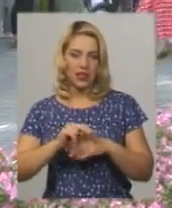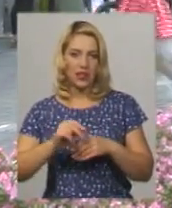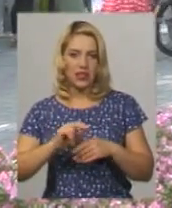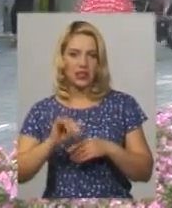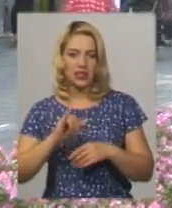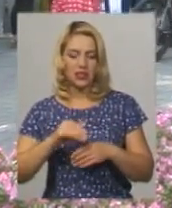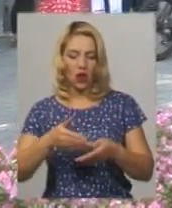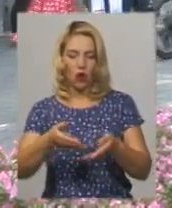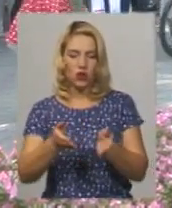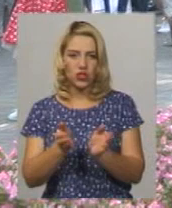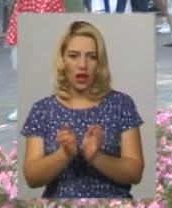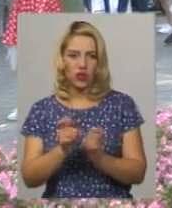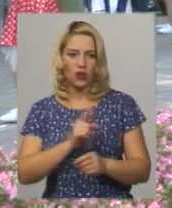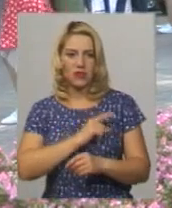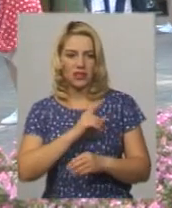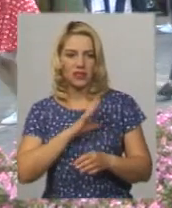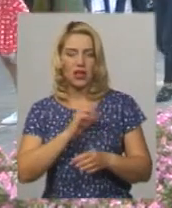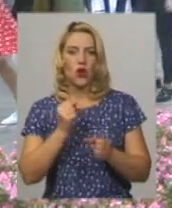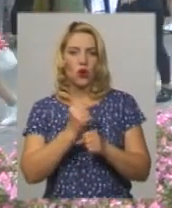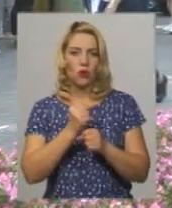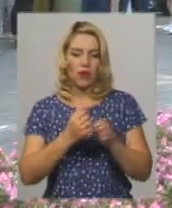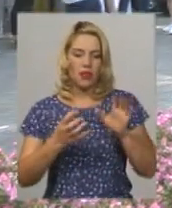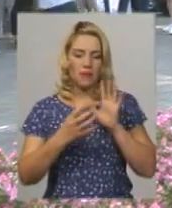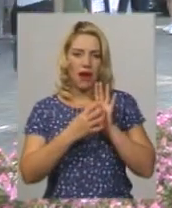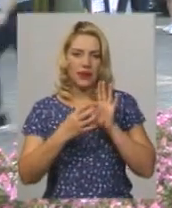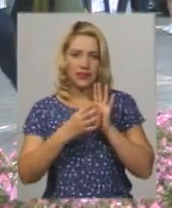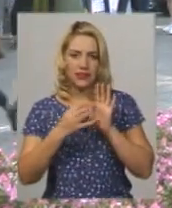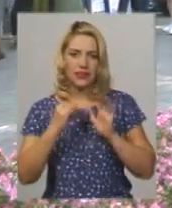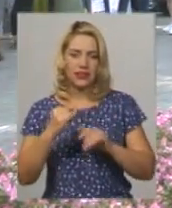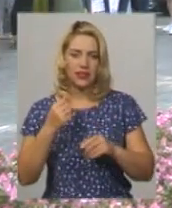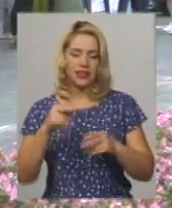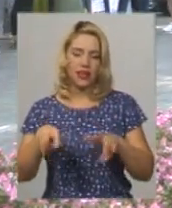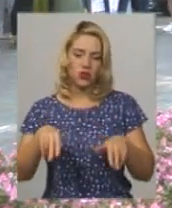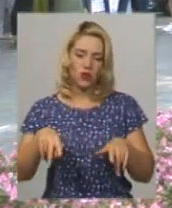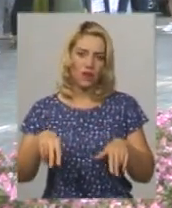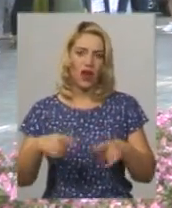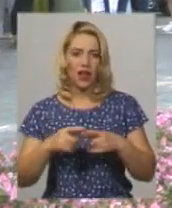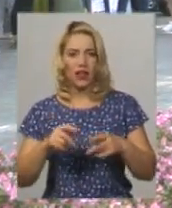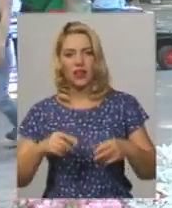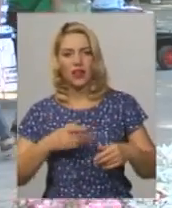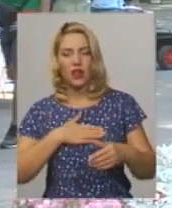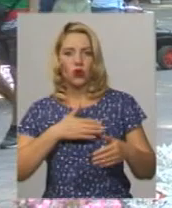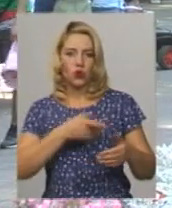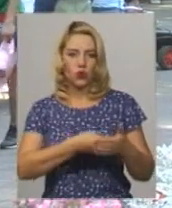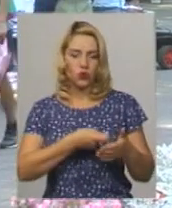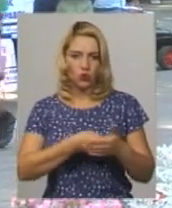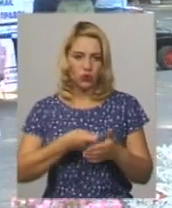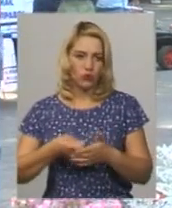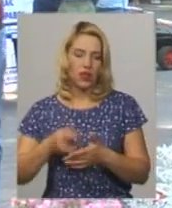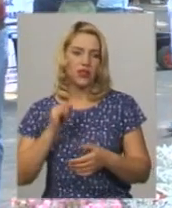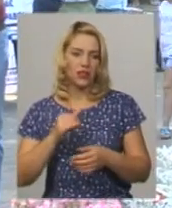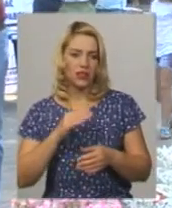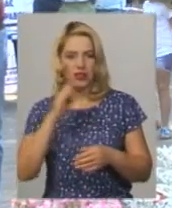майстерності, робили магніти, малювали, танцювали, виготовували груддю. Татусі активно